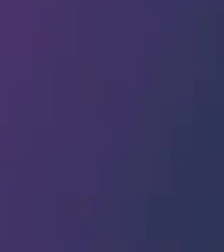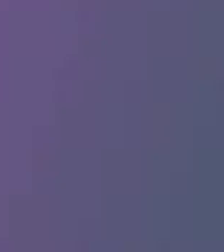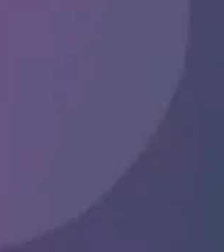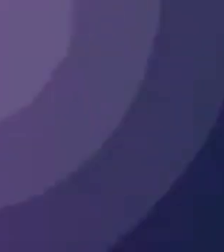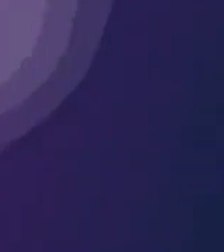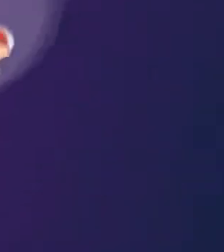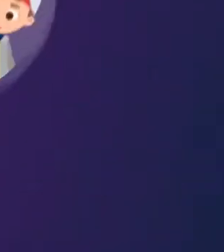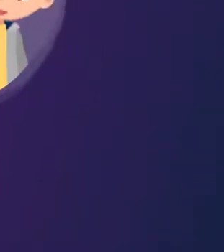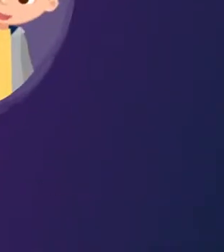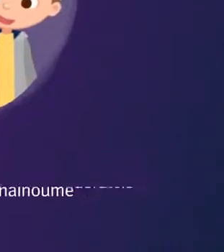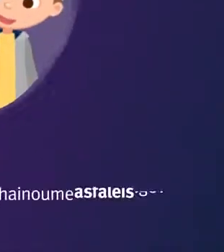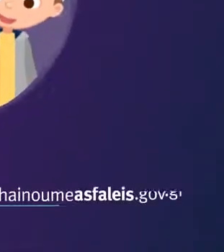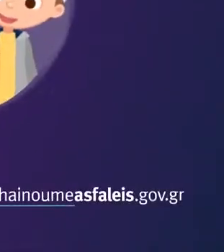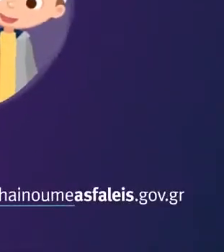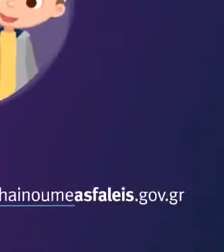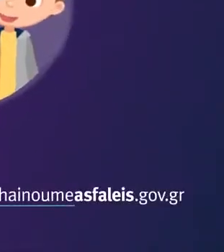Υπότιτλοι AUTHORWAVE